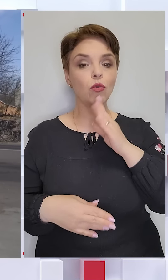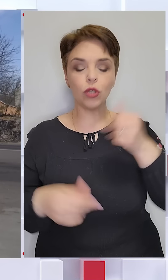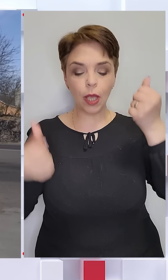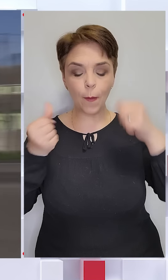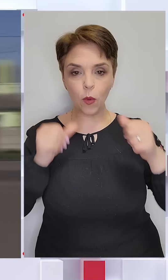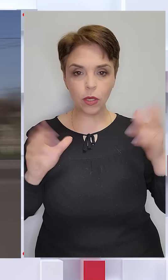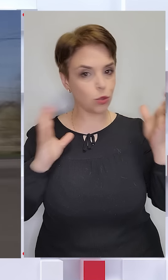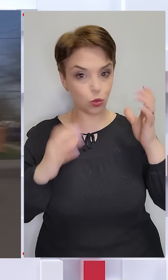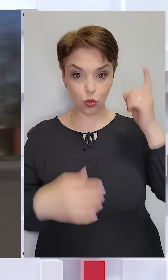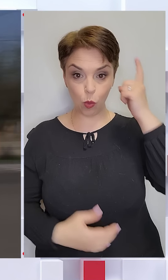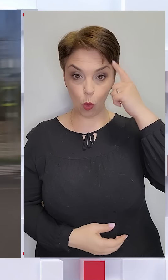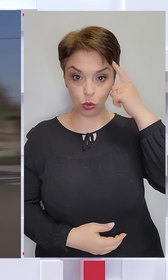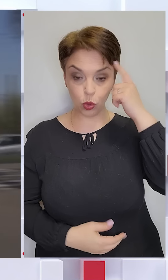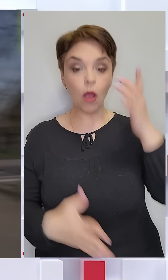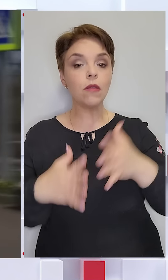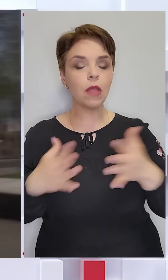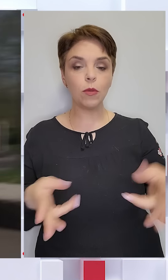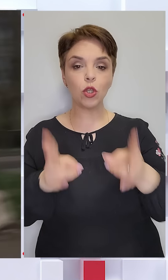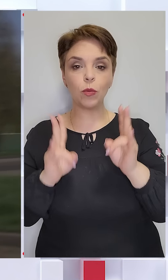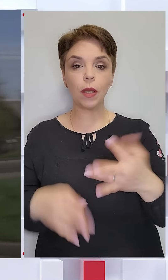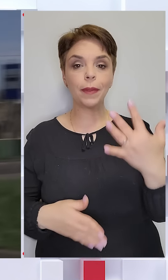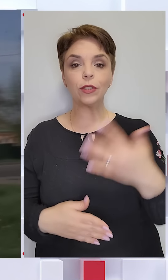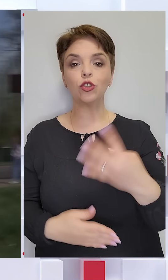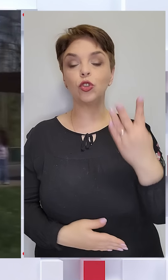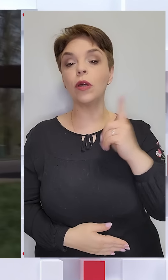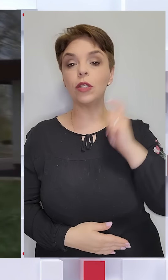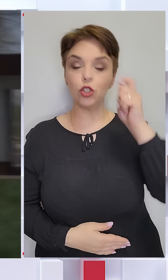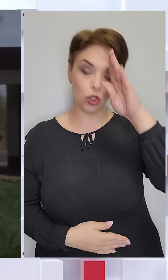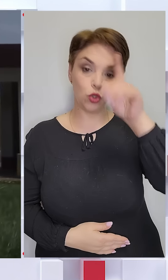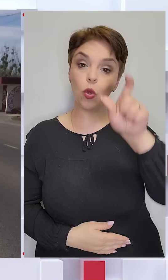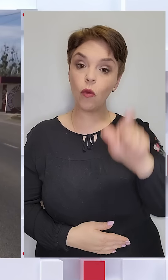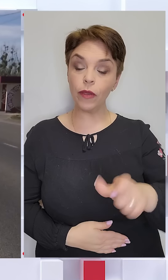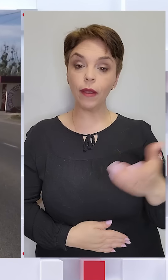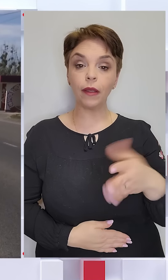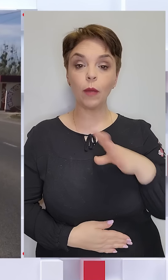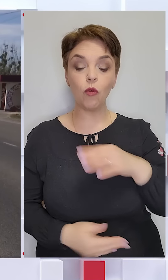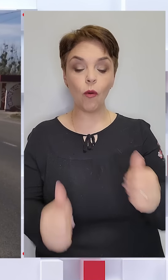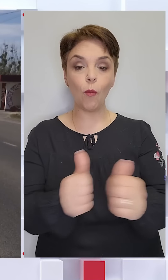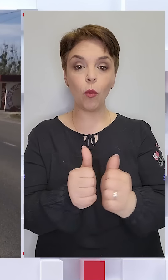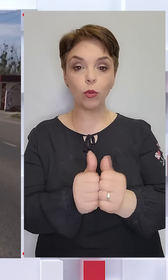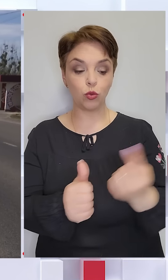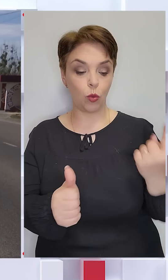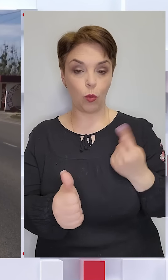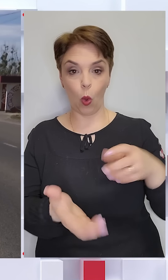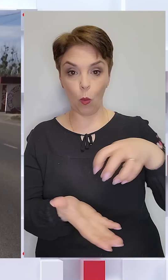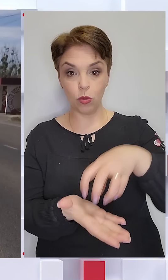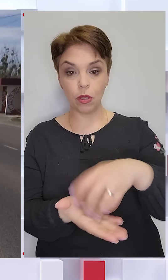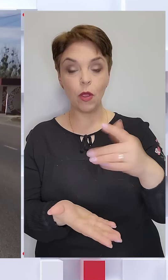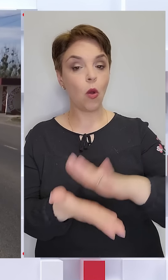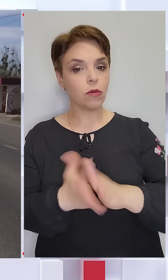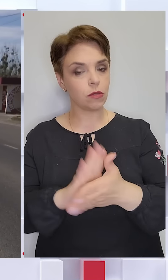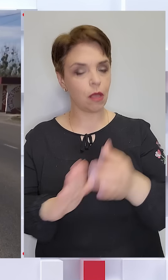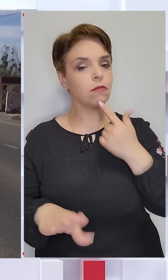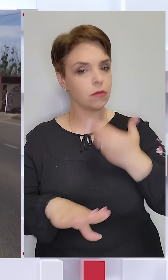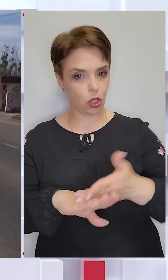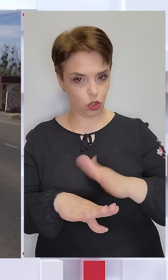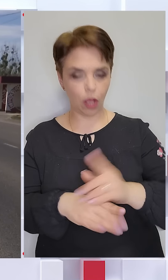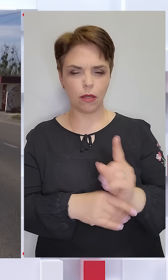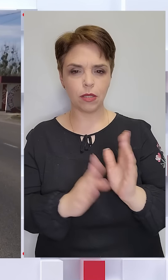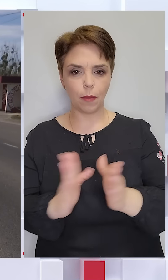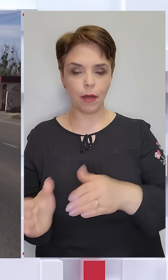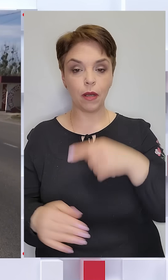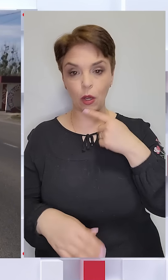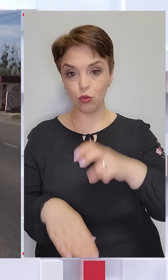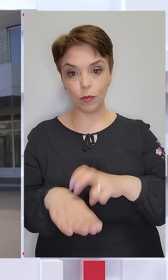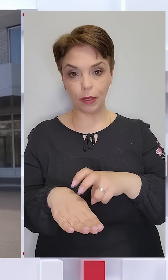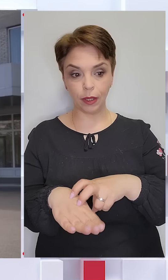порізи та струс мозку. Найбільше постраждав 54-річний чоловік, який був поблизу блокпоста. Його стан тяжкий, але стабільний,